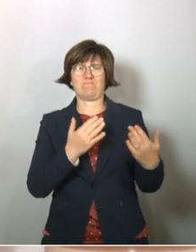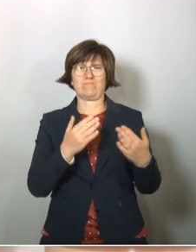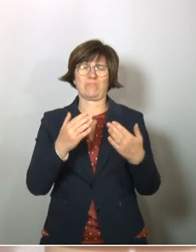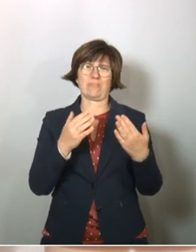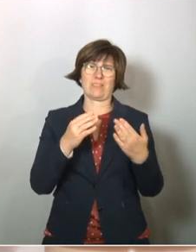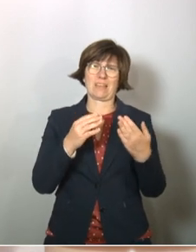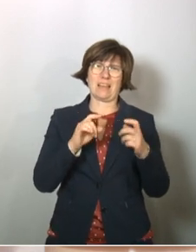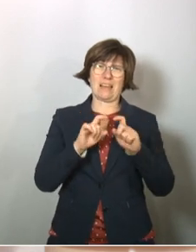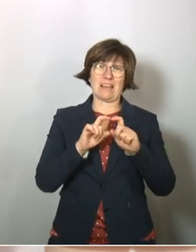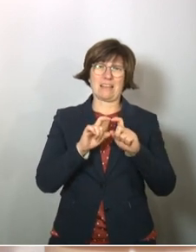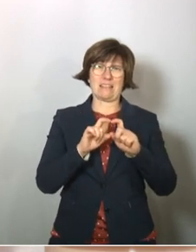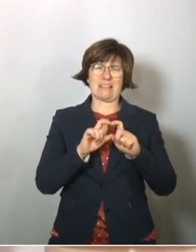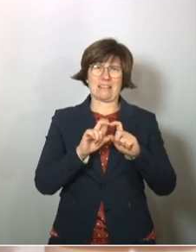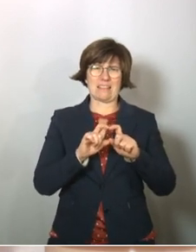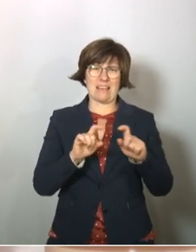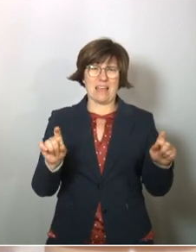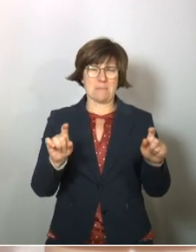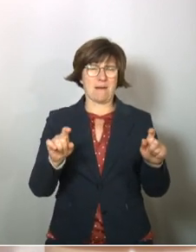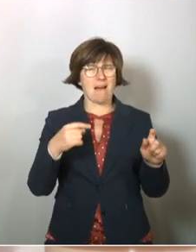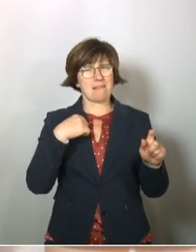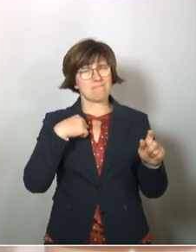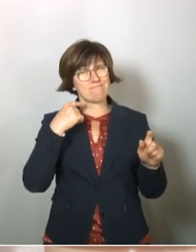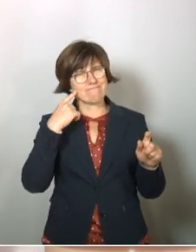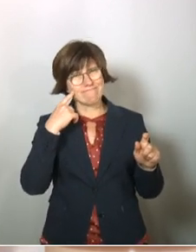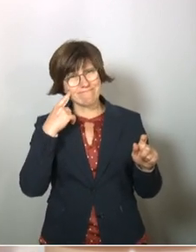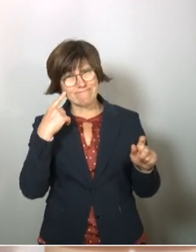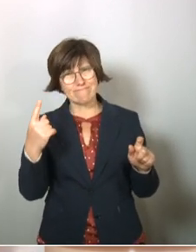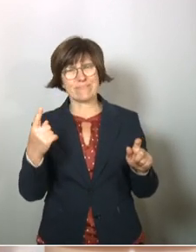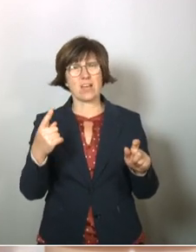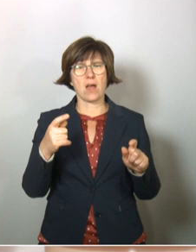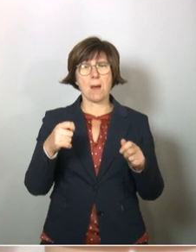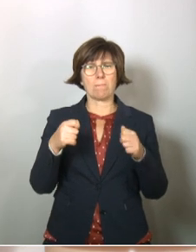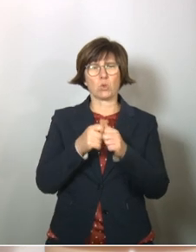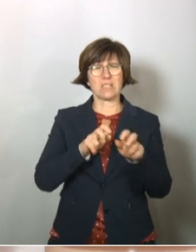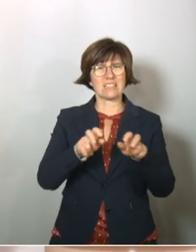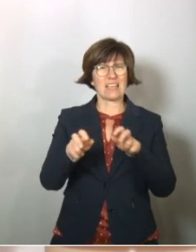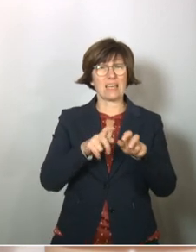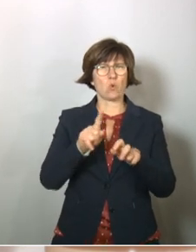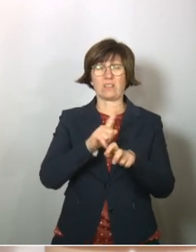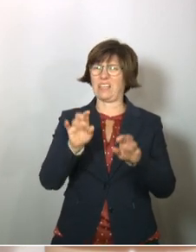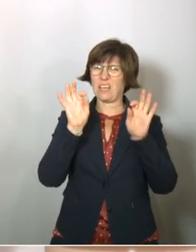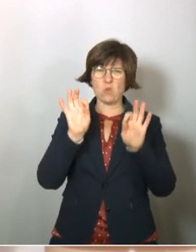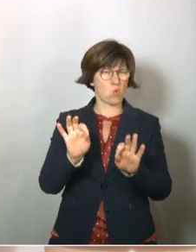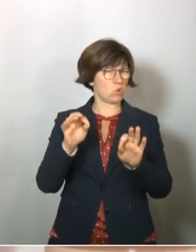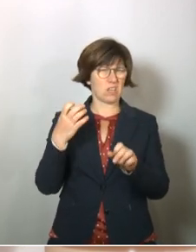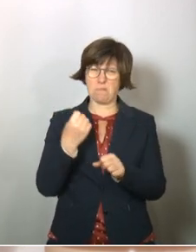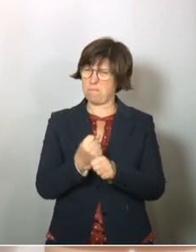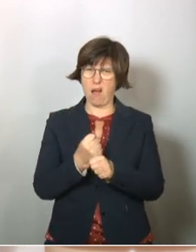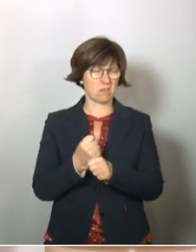Sache, bei der ich denke, dass die Bundesregierung nicht ganz gut beraten gewesen ist.